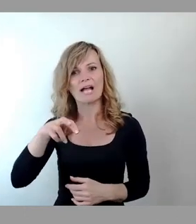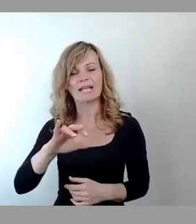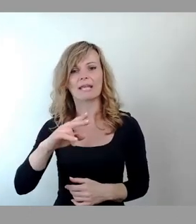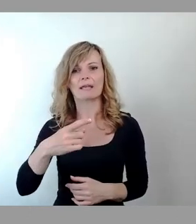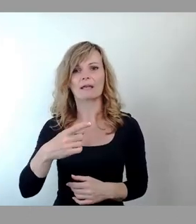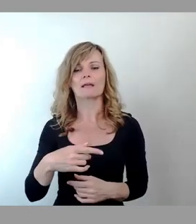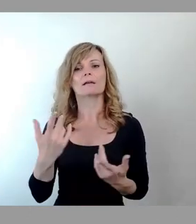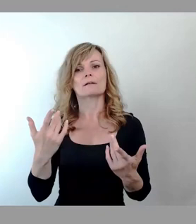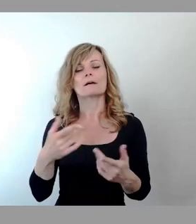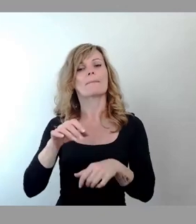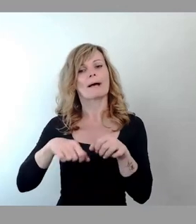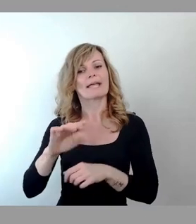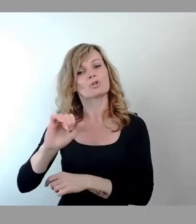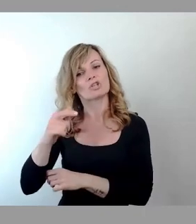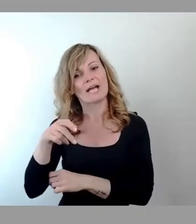elektrischen Rollern